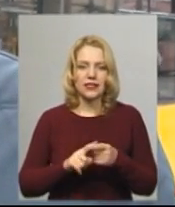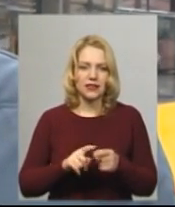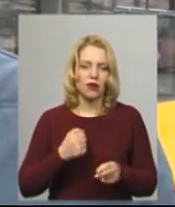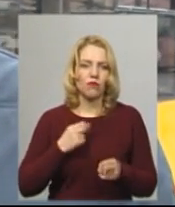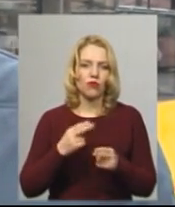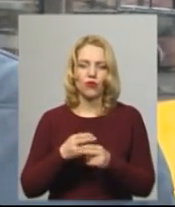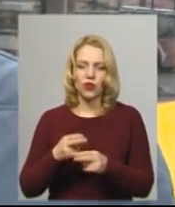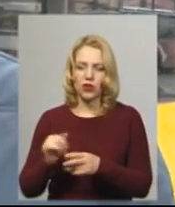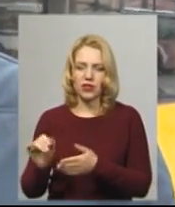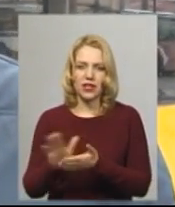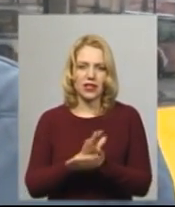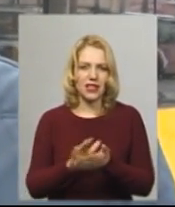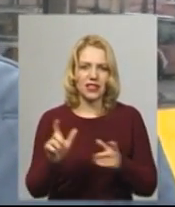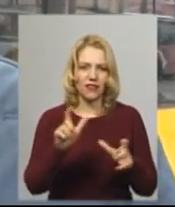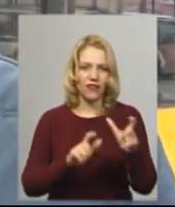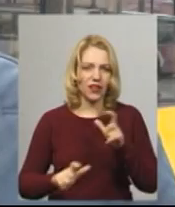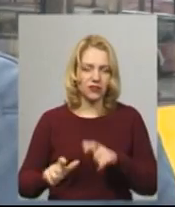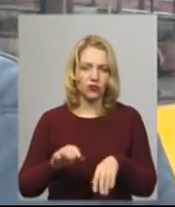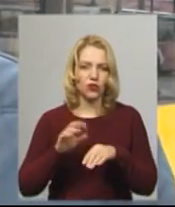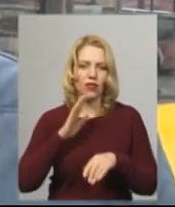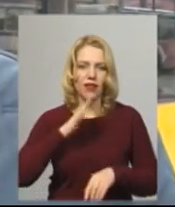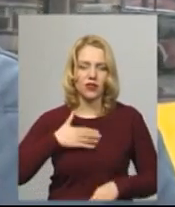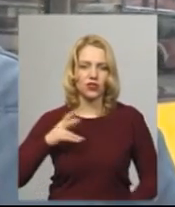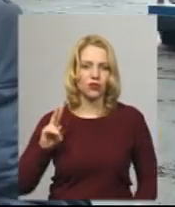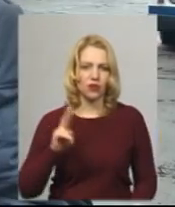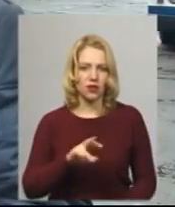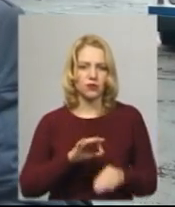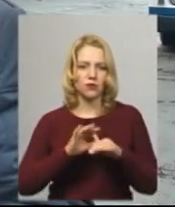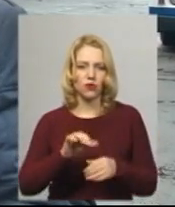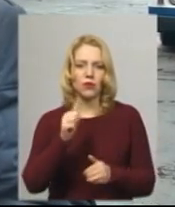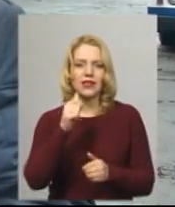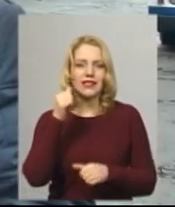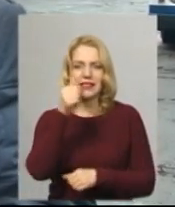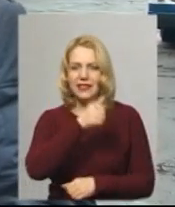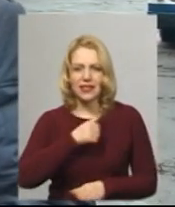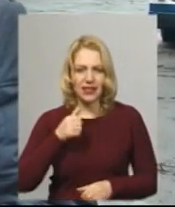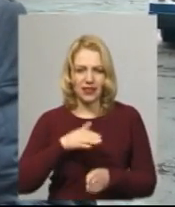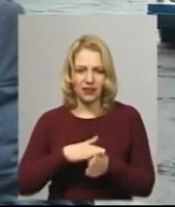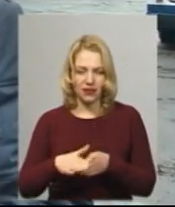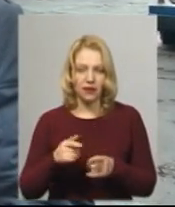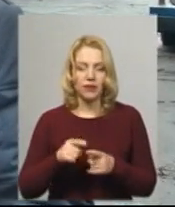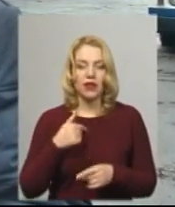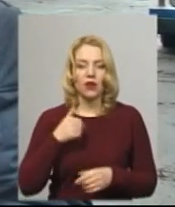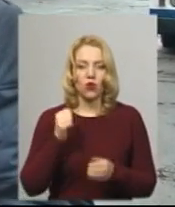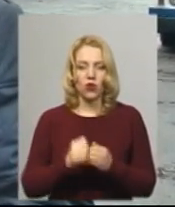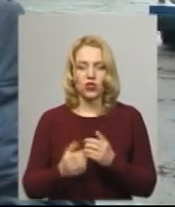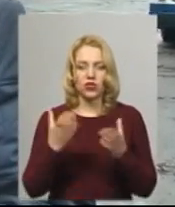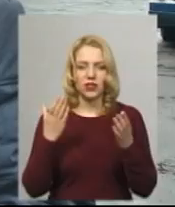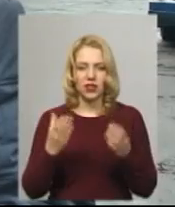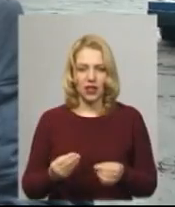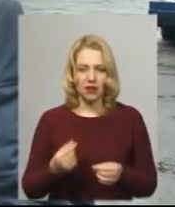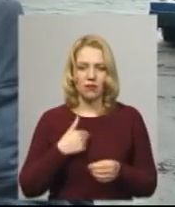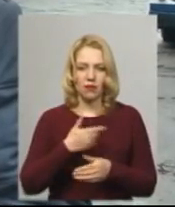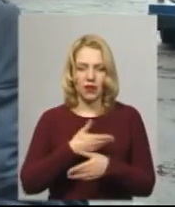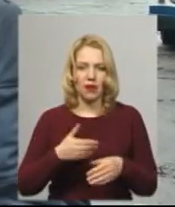і дезінфекцію наших тролейбусів проводимо цілий рік. Як мінімум кожний день ми